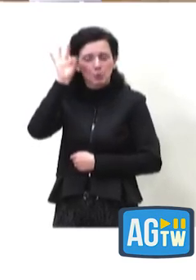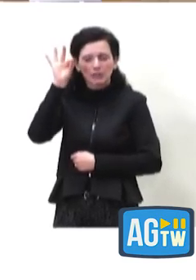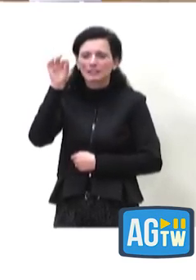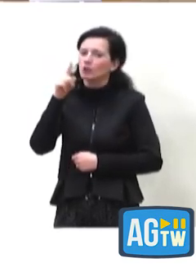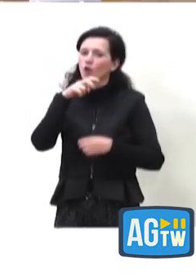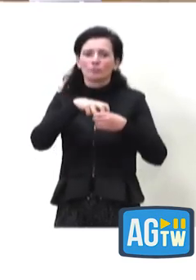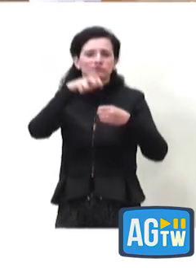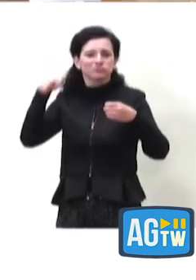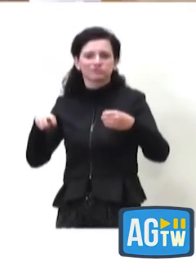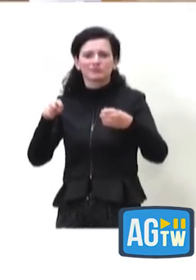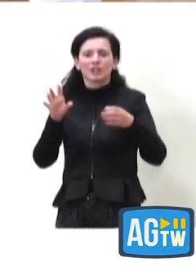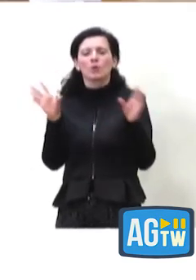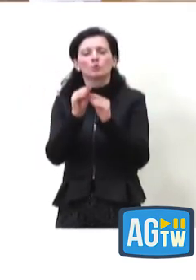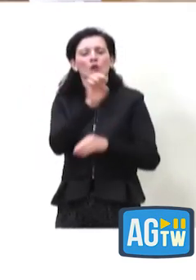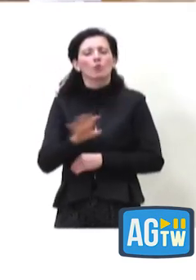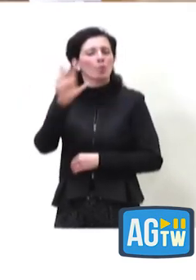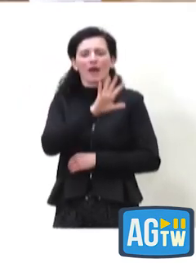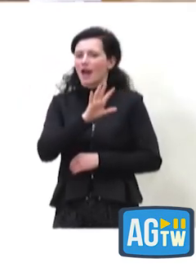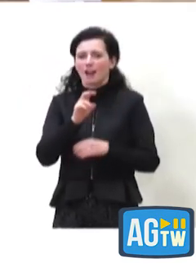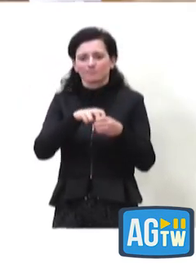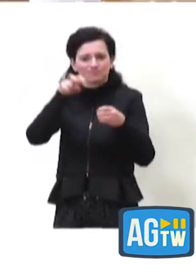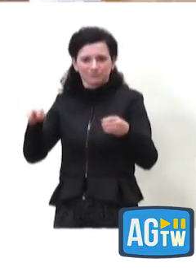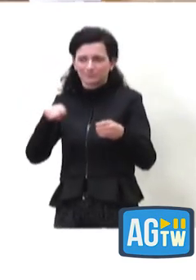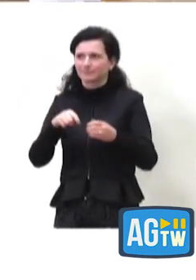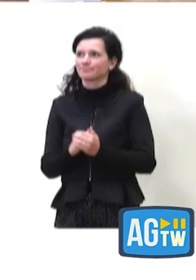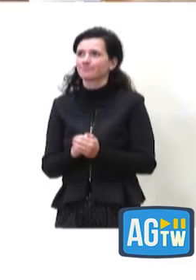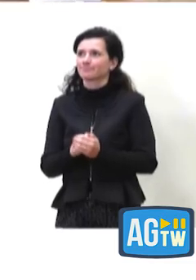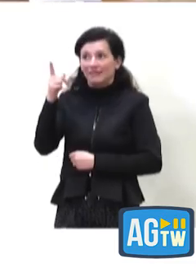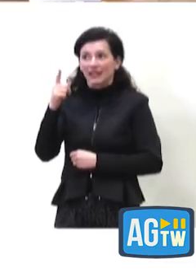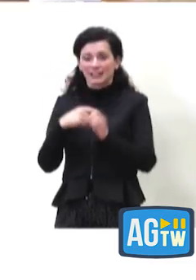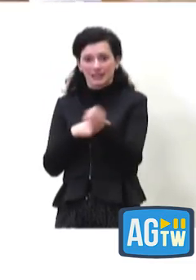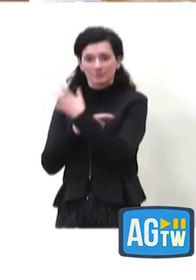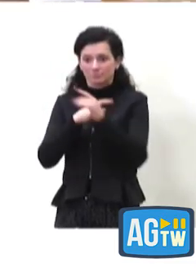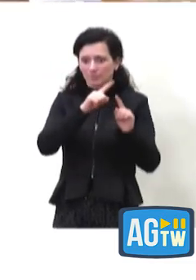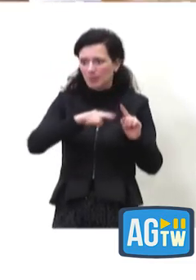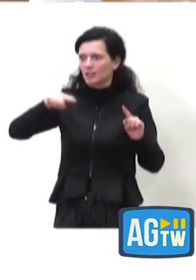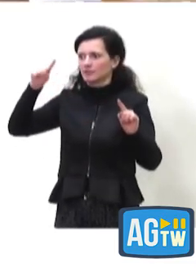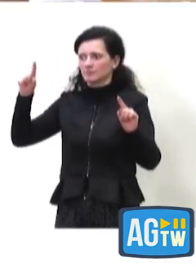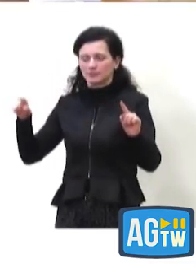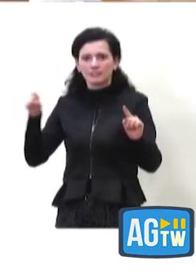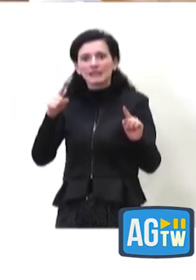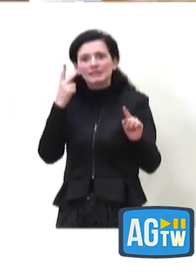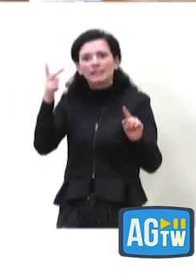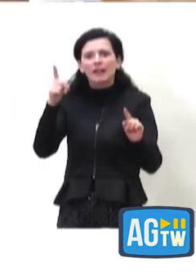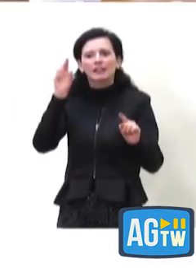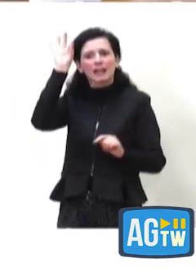'Unione Europea. Però vedete qua l'impennata di casi proprio nel Regno Unito,